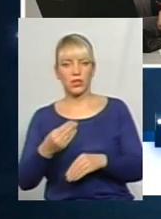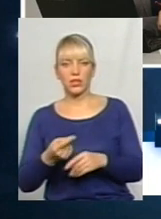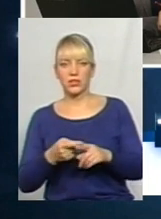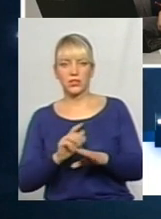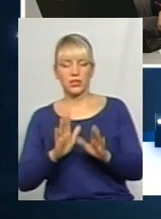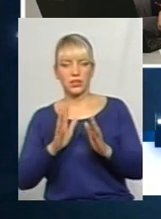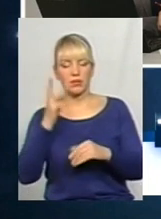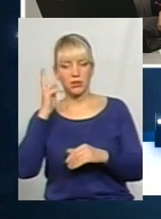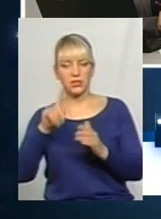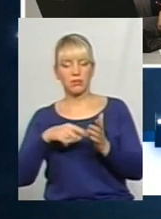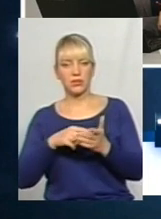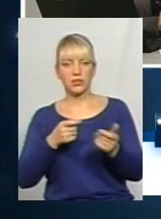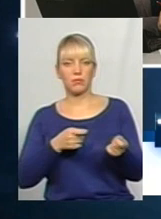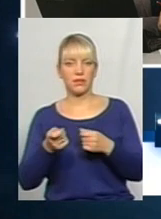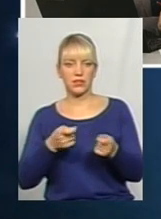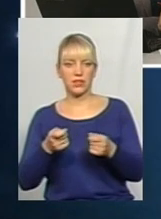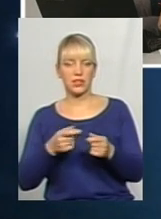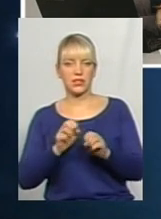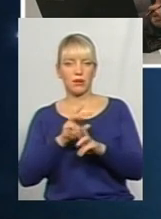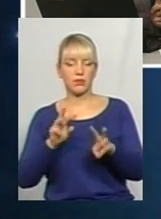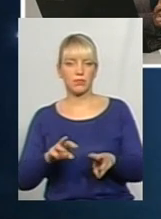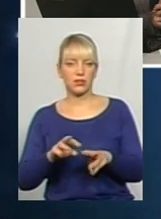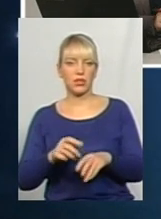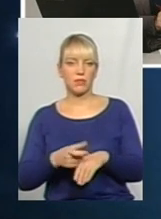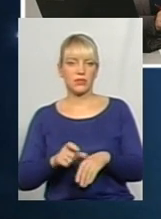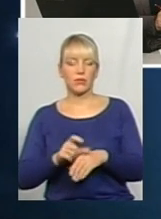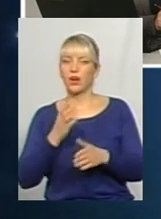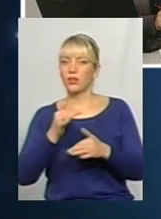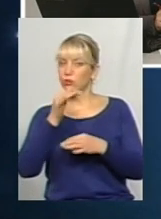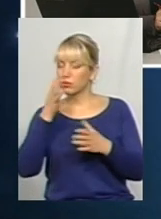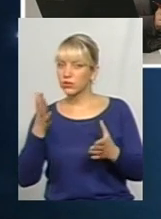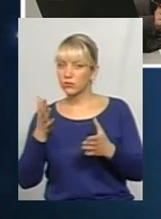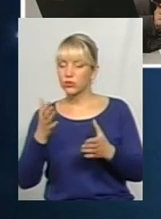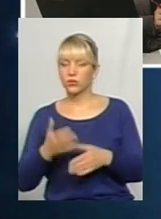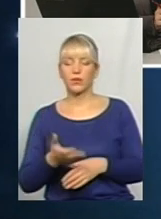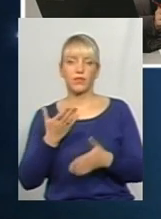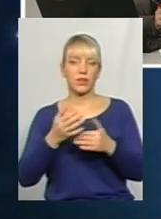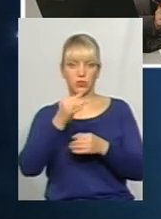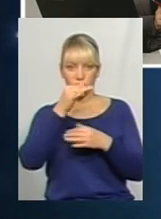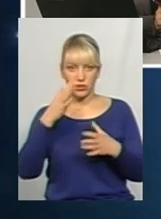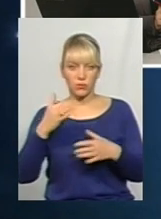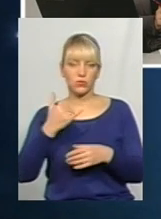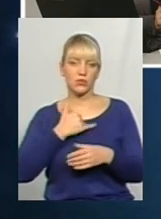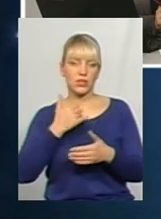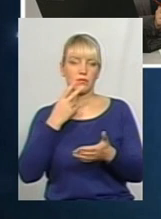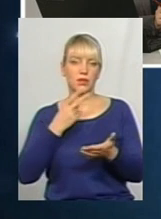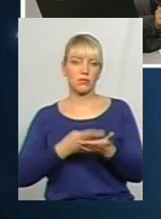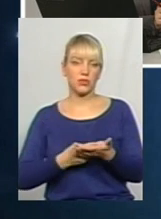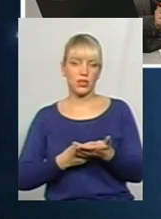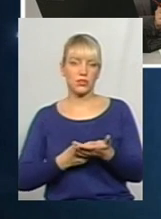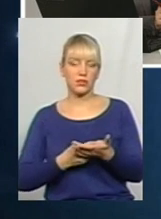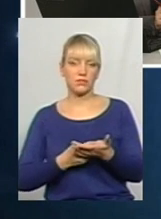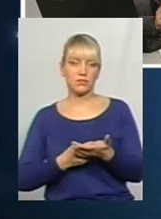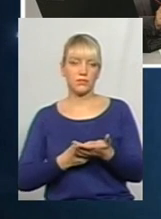хмельницькі, міські перевізники, забезпечити максимально. А якщо не зможуть? Якщо не зможуть, в нас передбачається,